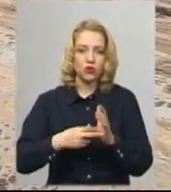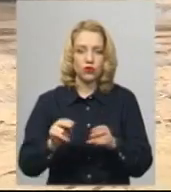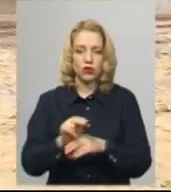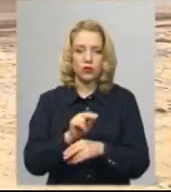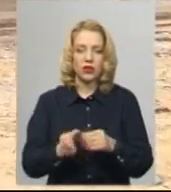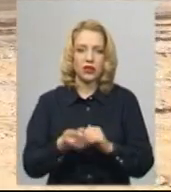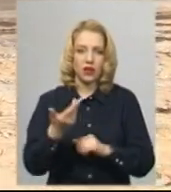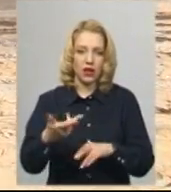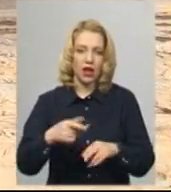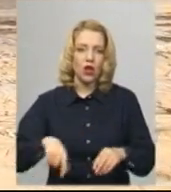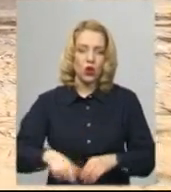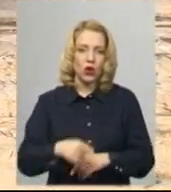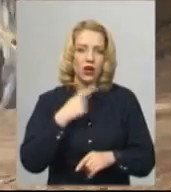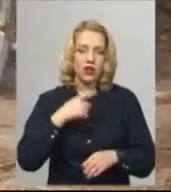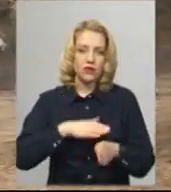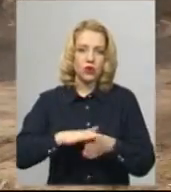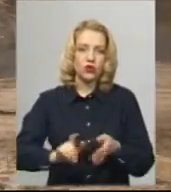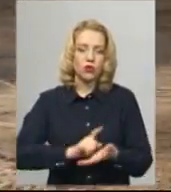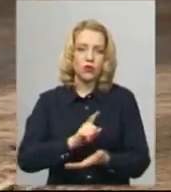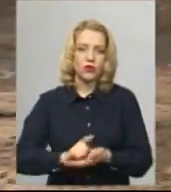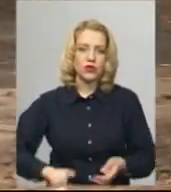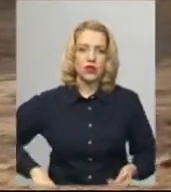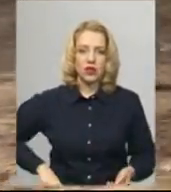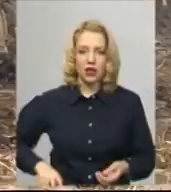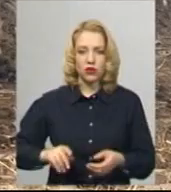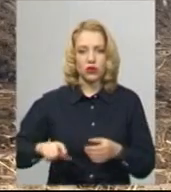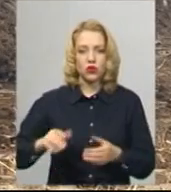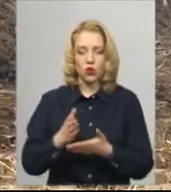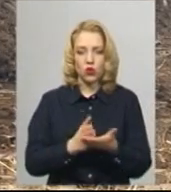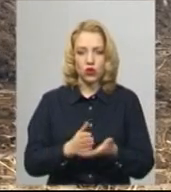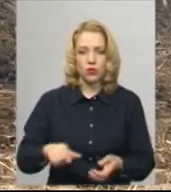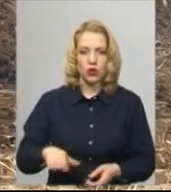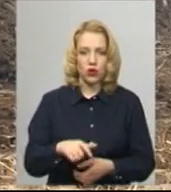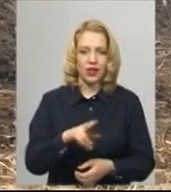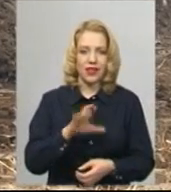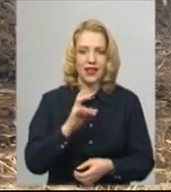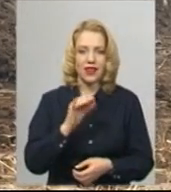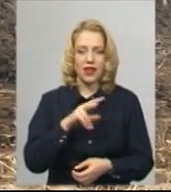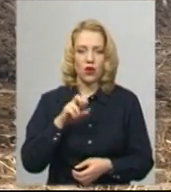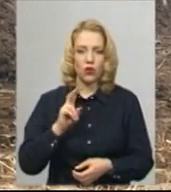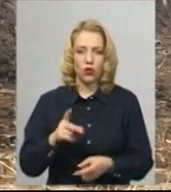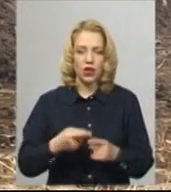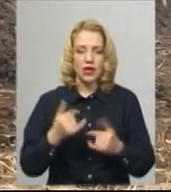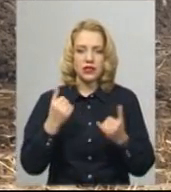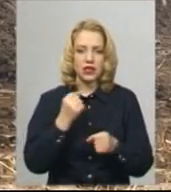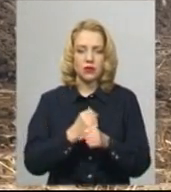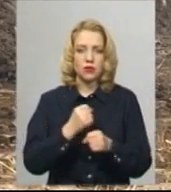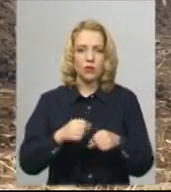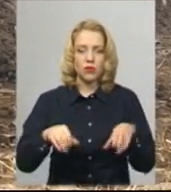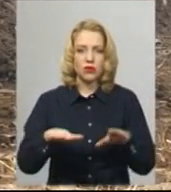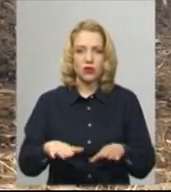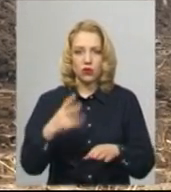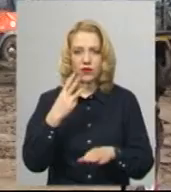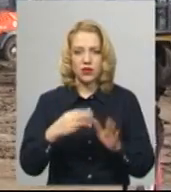кілька доріг, каже виконуючий обов'язки начальника служби автодоріг області Валентин Данилюк. Зараз ми працюємо по постанові номер 36. По